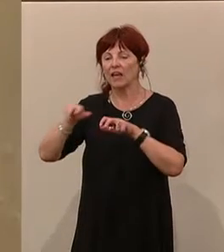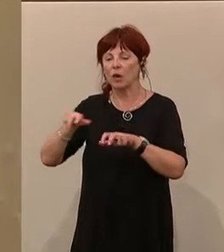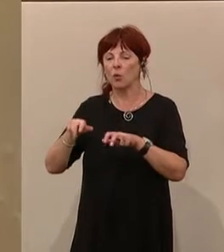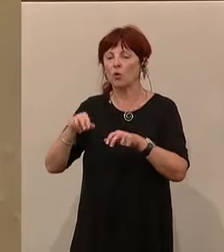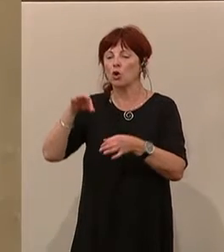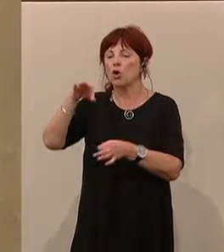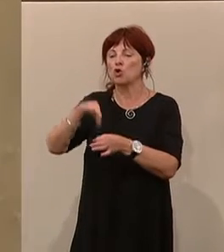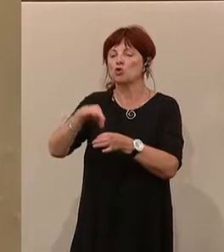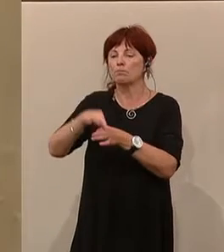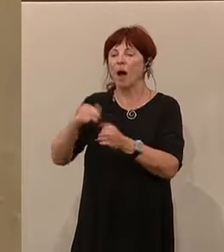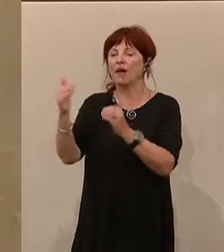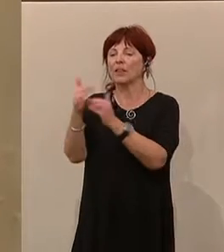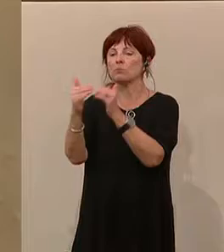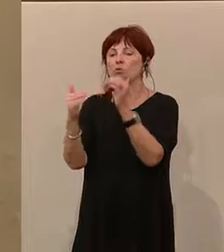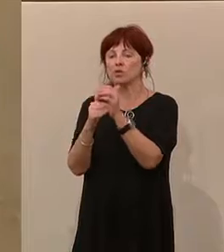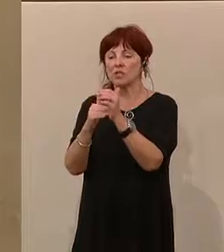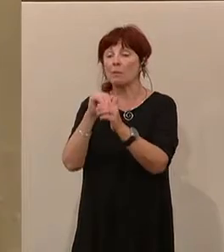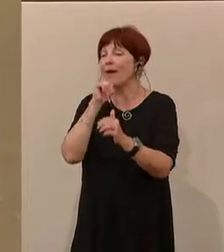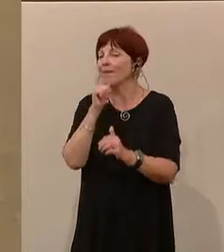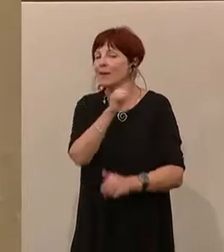und nicht bei den Menschen. Wie wahr.